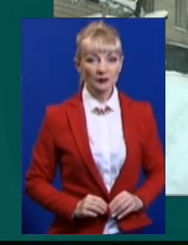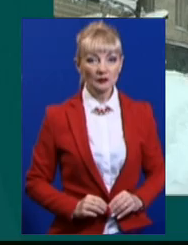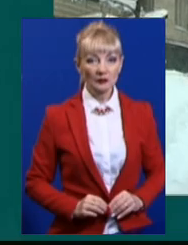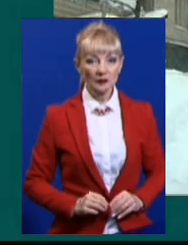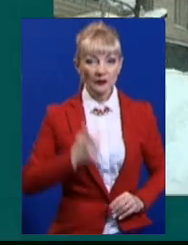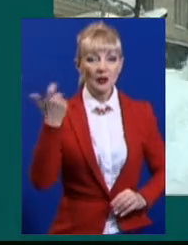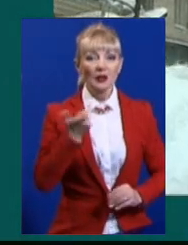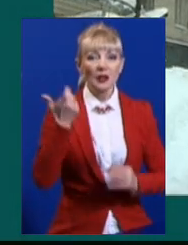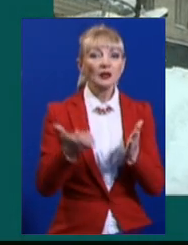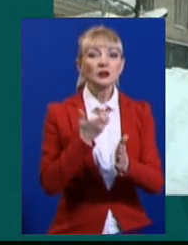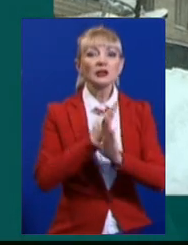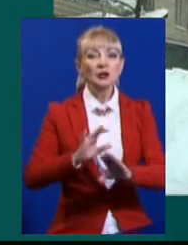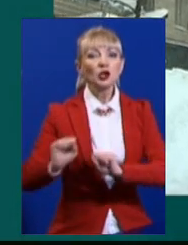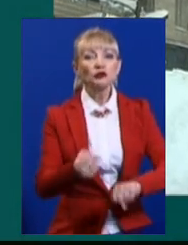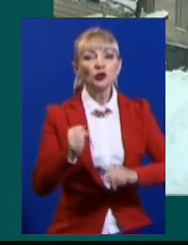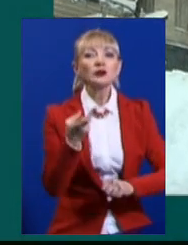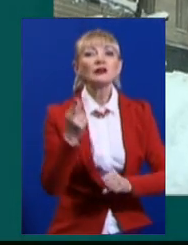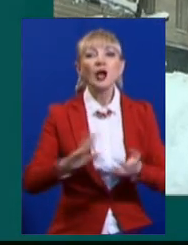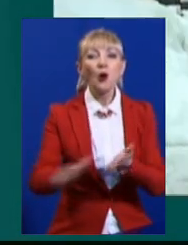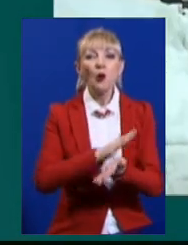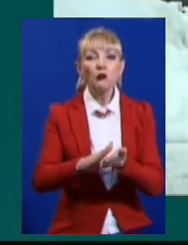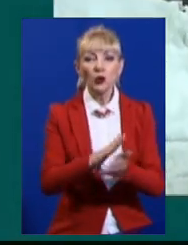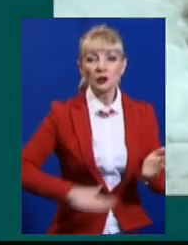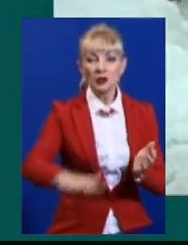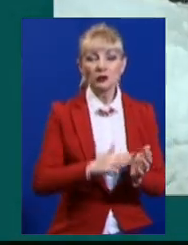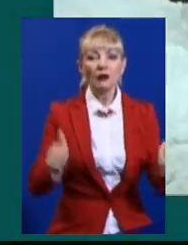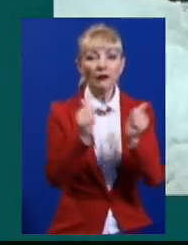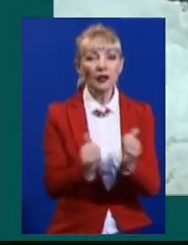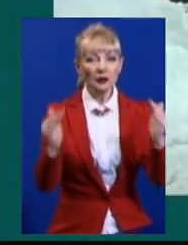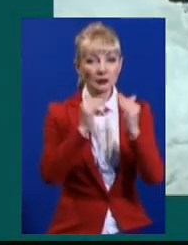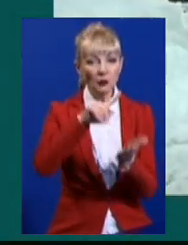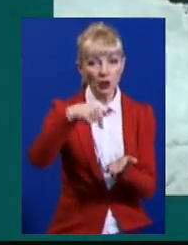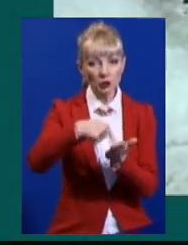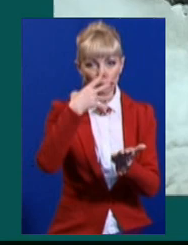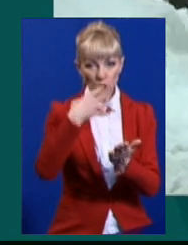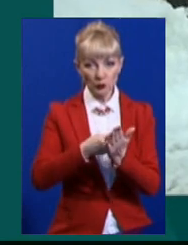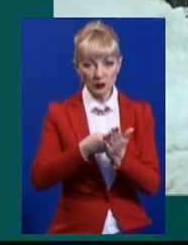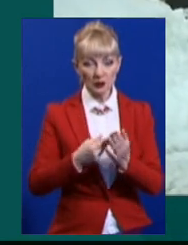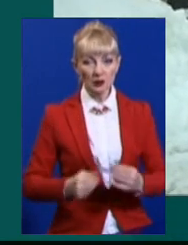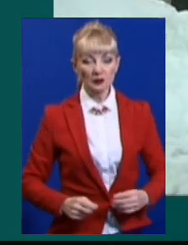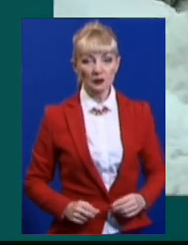Харкову не вистачає двірників для прибирання територій біля будинків комунальної власності.